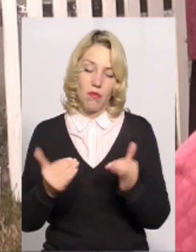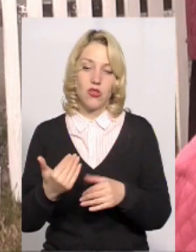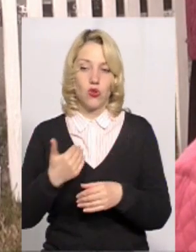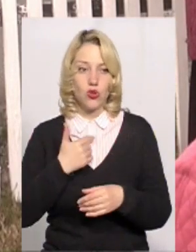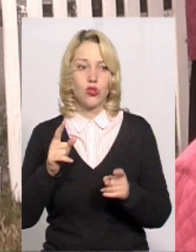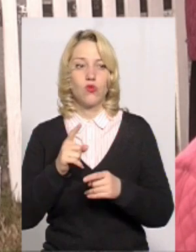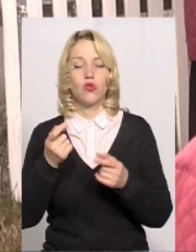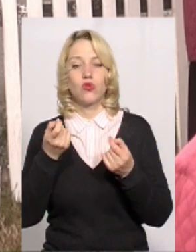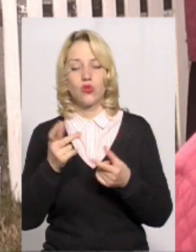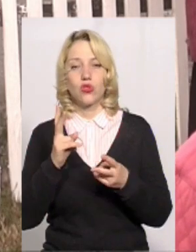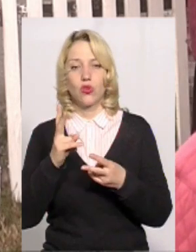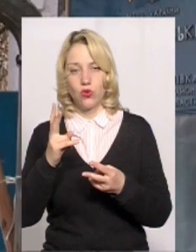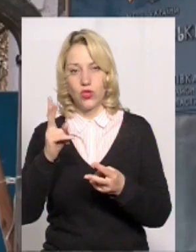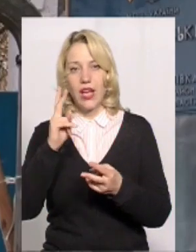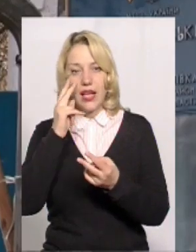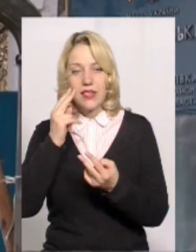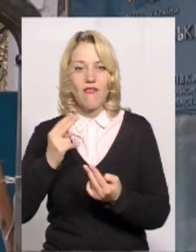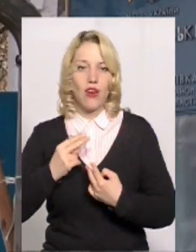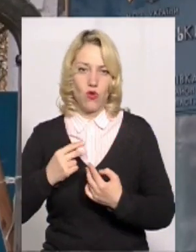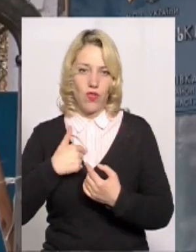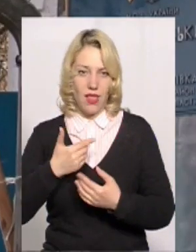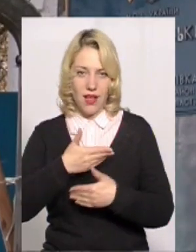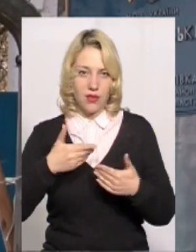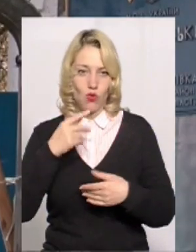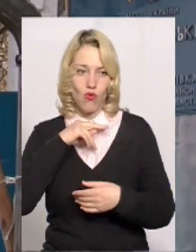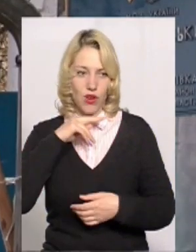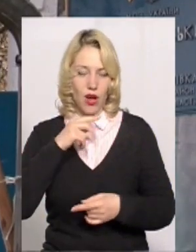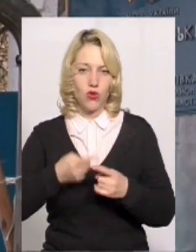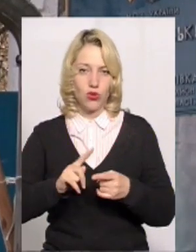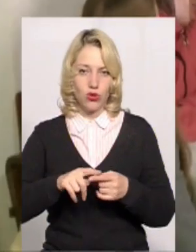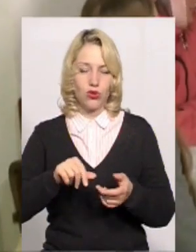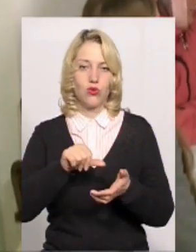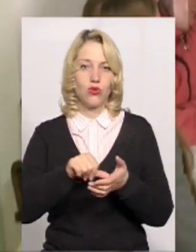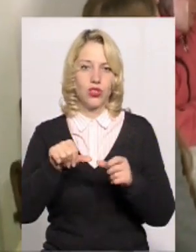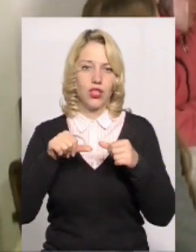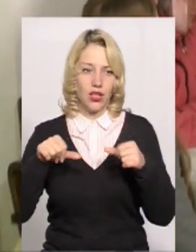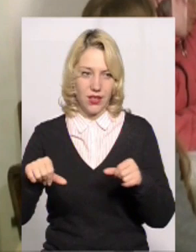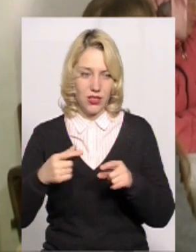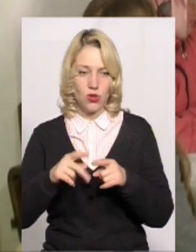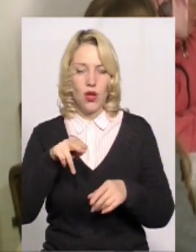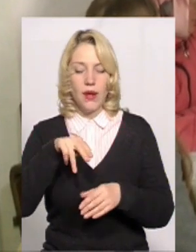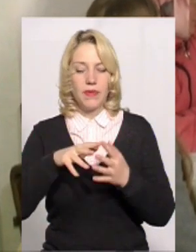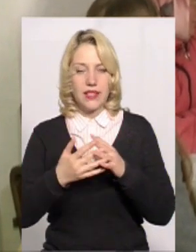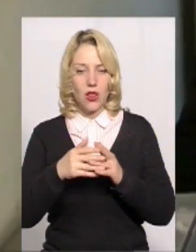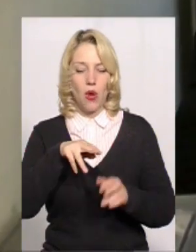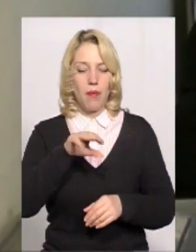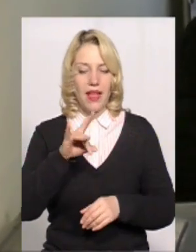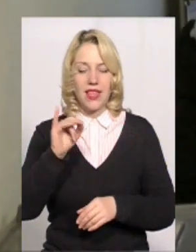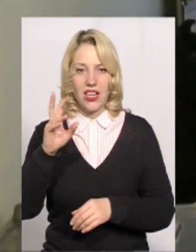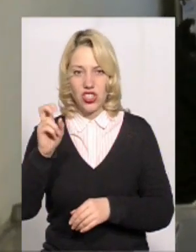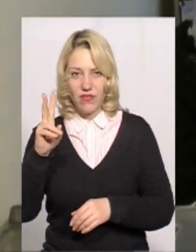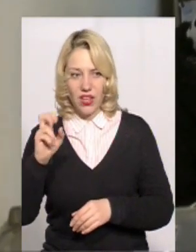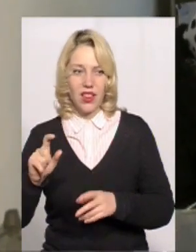щоб трошки колись хтось звернув увагу. Цю дільницю під номером 68099 у Петрашивці називають російською.